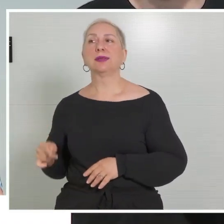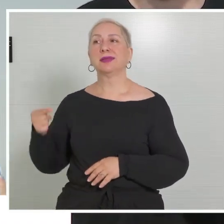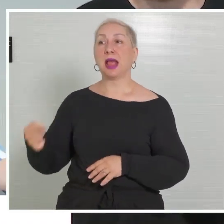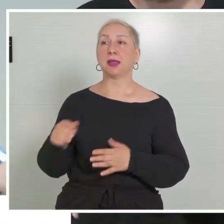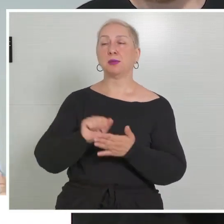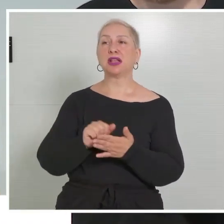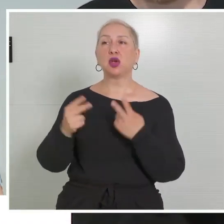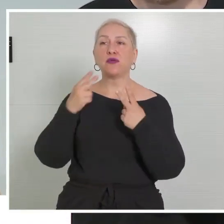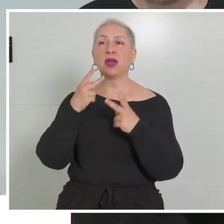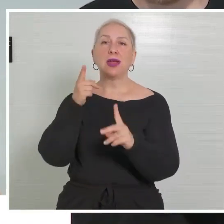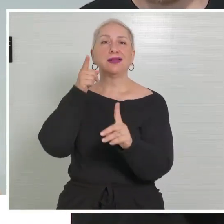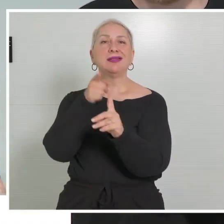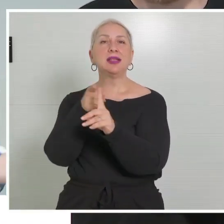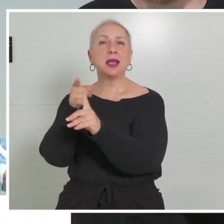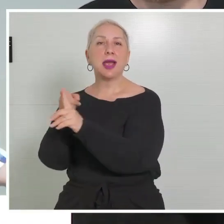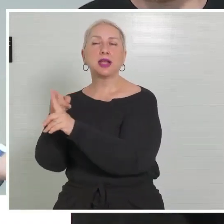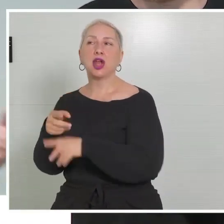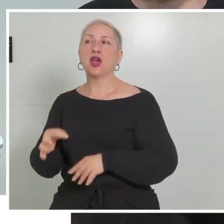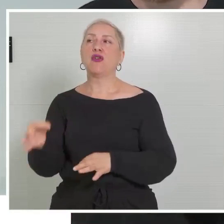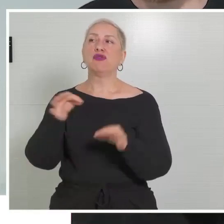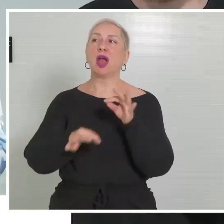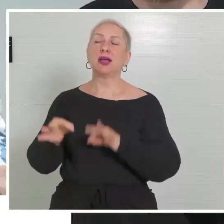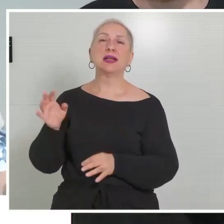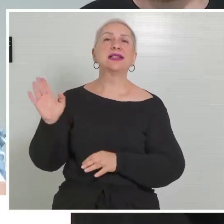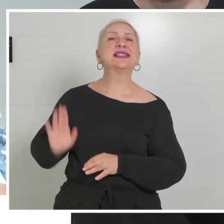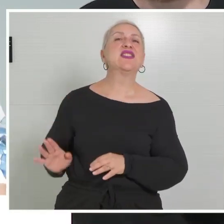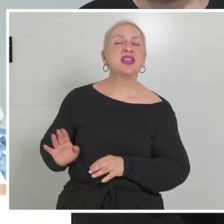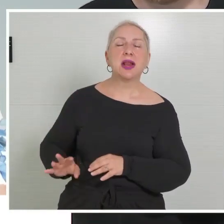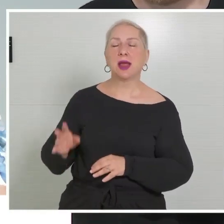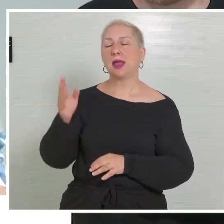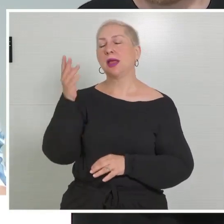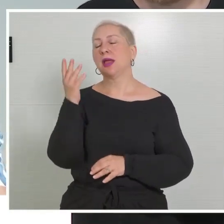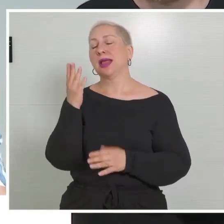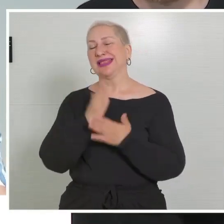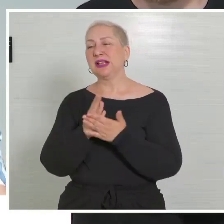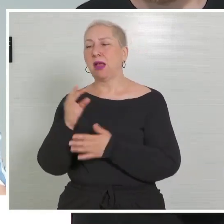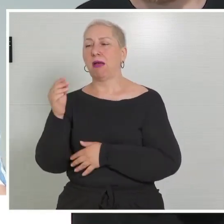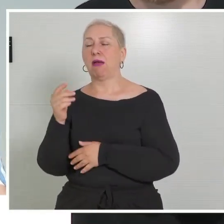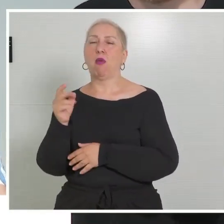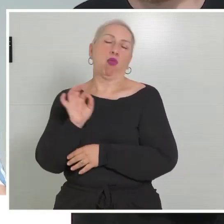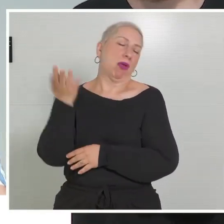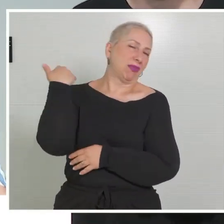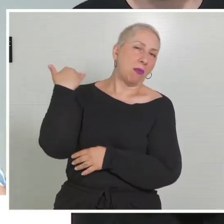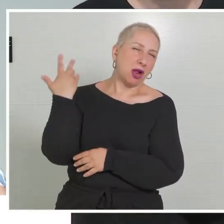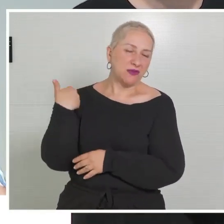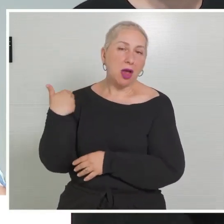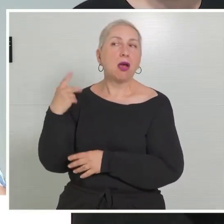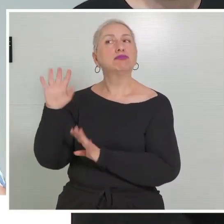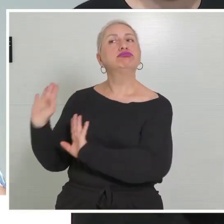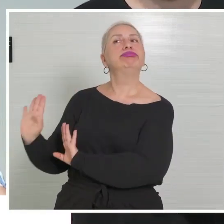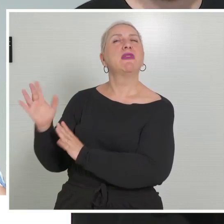Pressekonferenz direkt Fragen an Zivildiener, beziehungsweise ehemalige Zivildiener stellen zu können, was Ihre Erfahrungen